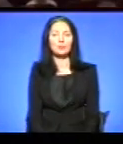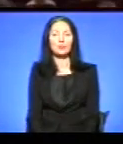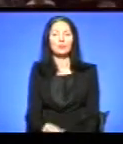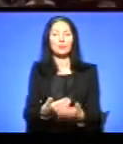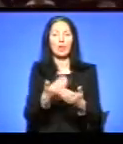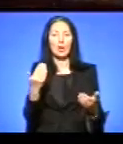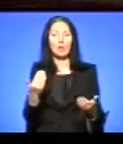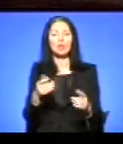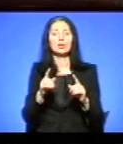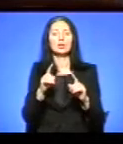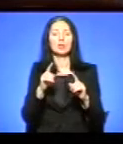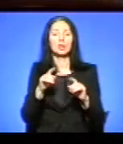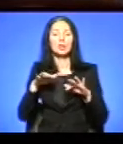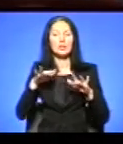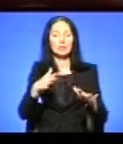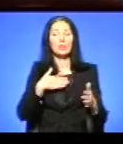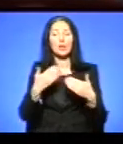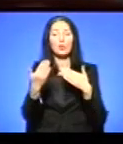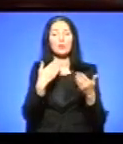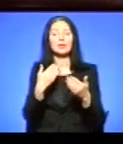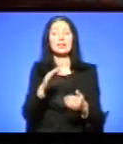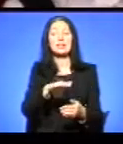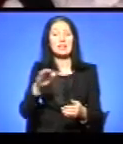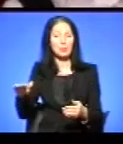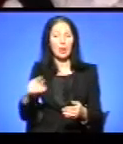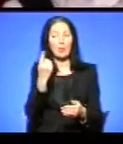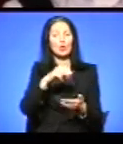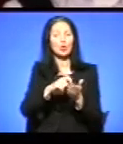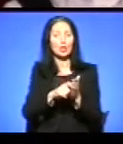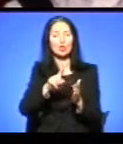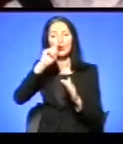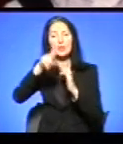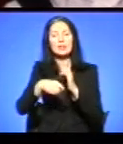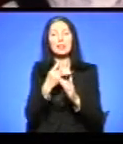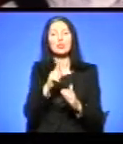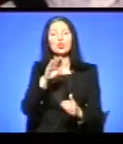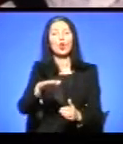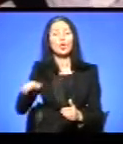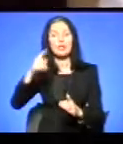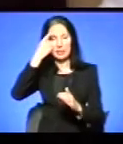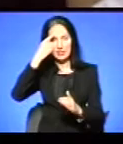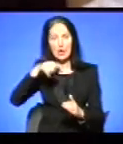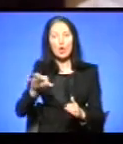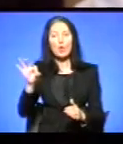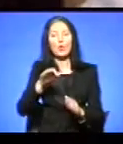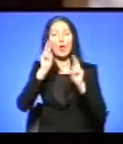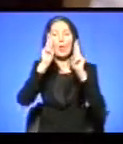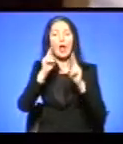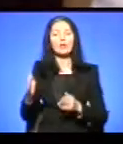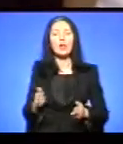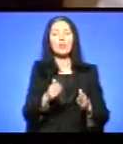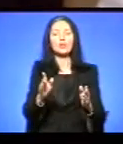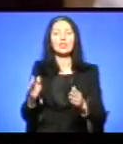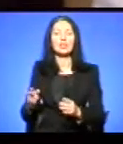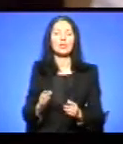Напередодні дійствами поспілкувалися з деякими першокласниками, щоб дізнатися, що вони знають про правила поведінки на дорозі. «Коли червоне світло